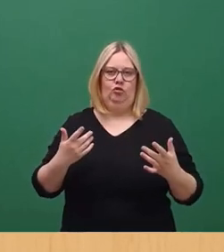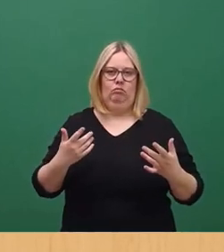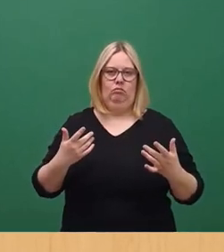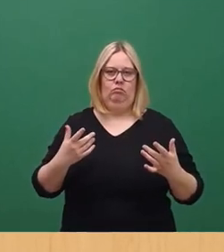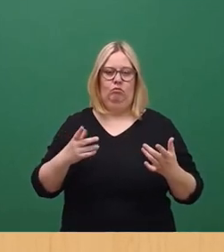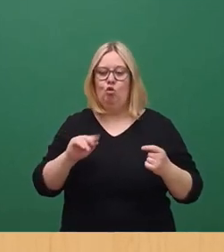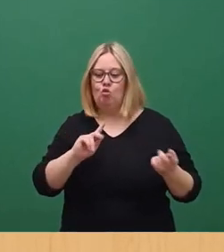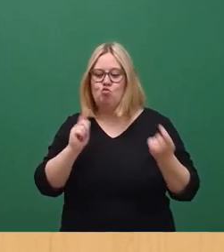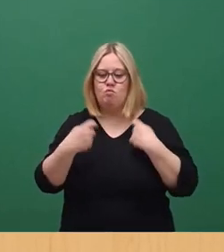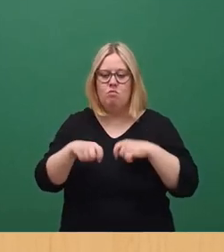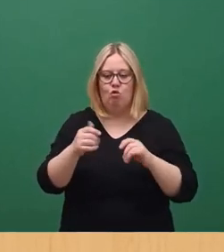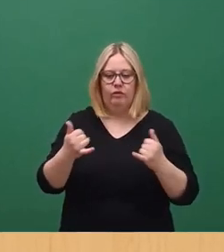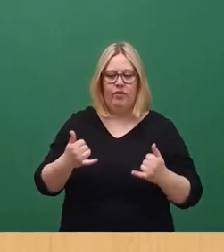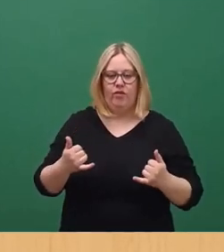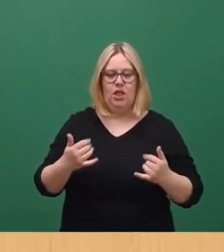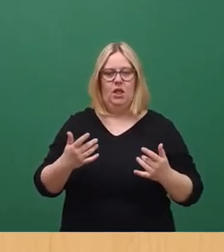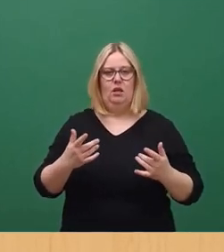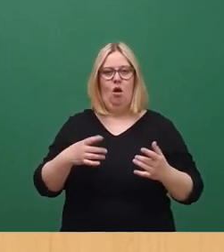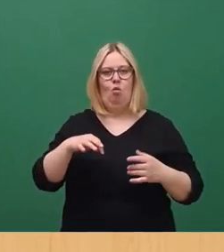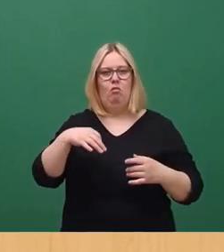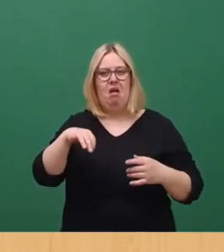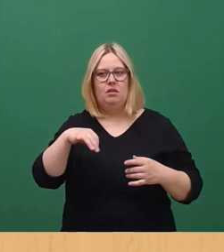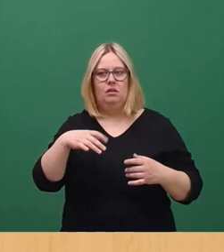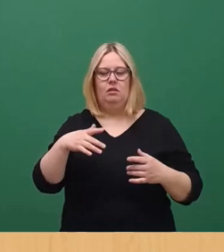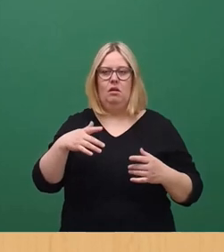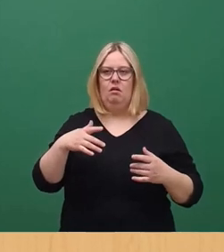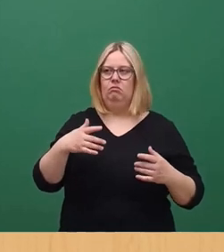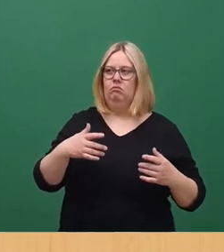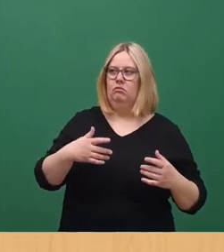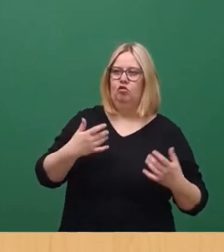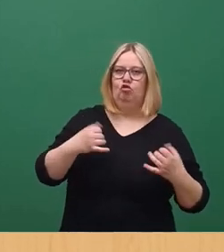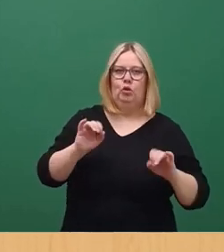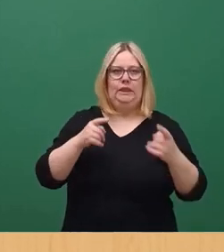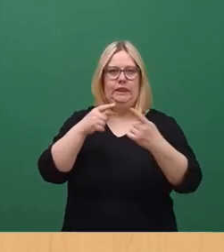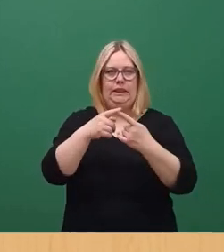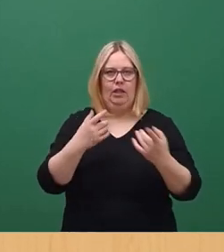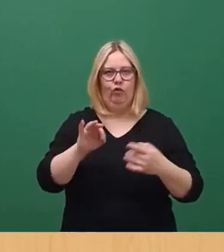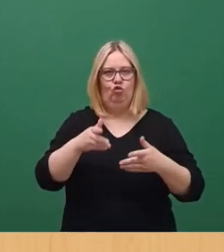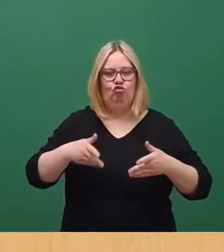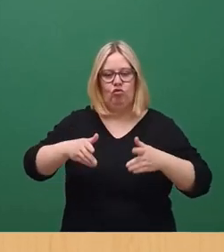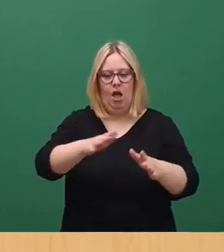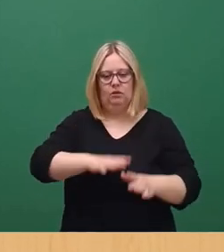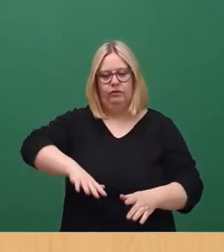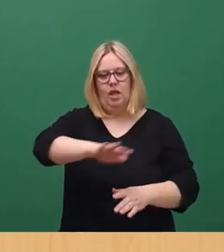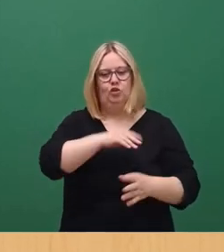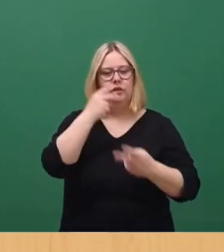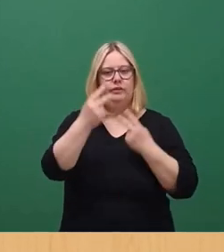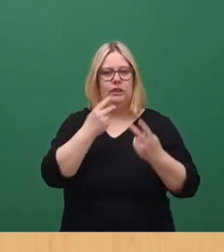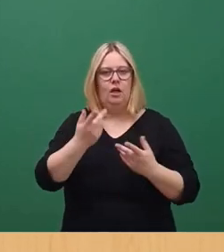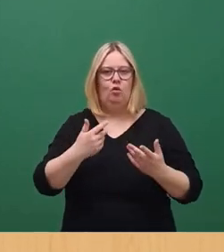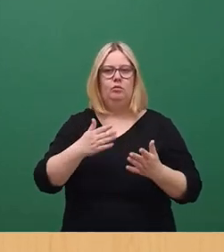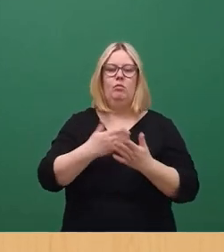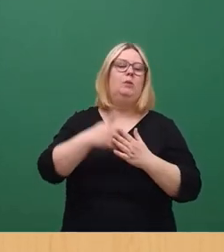welche Rolle einzelne Schutzziele für die Straßenfläche, auch Köpke Straße,